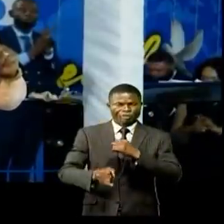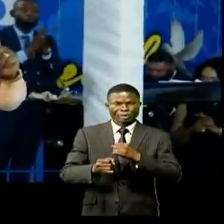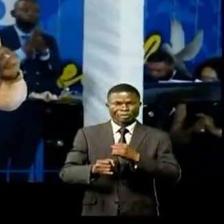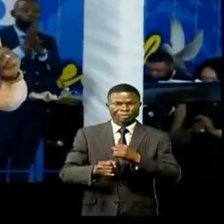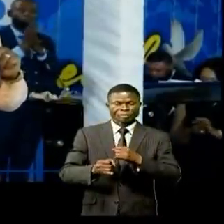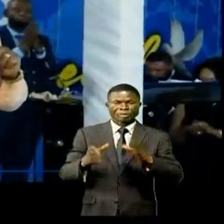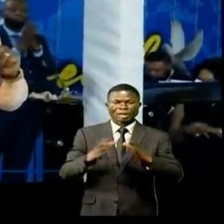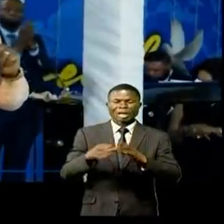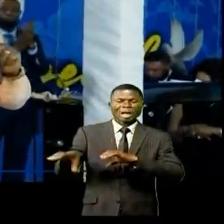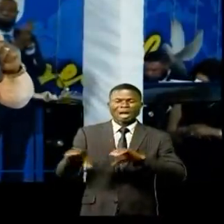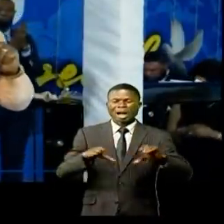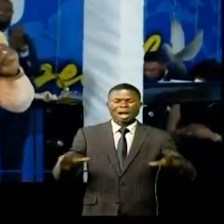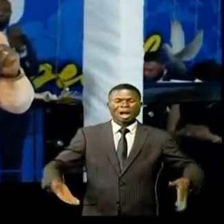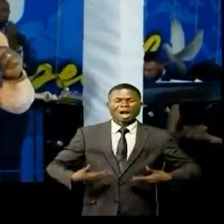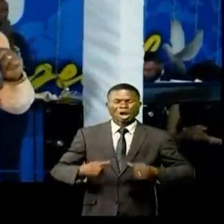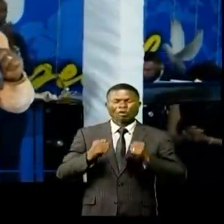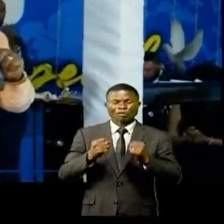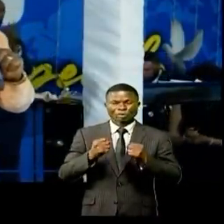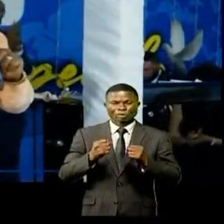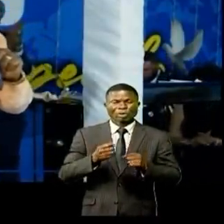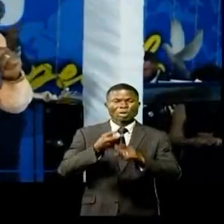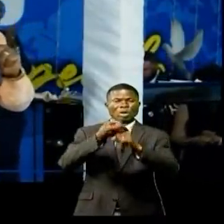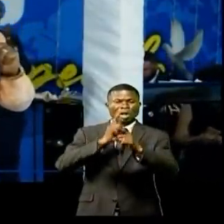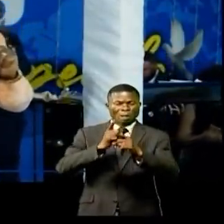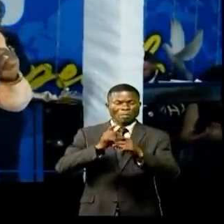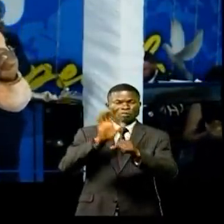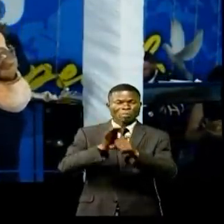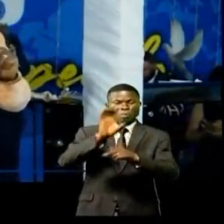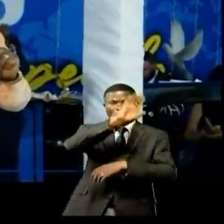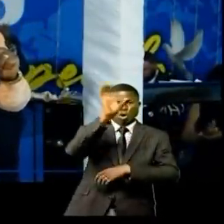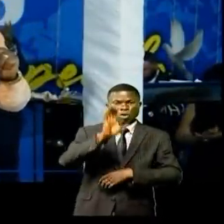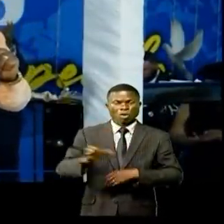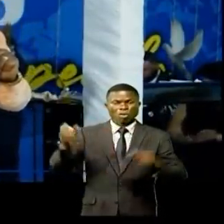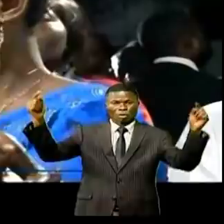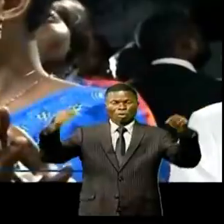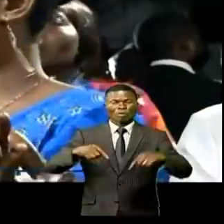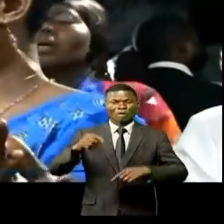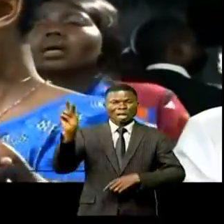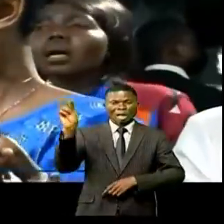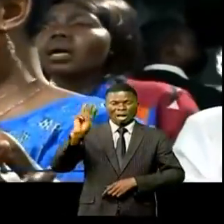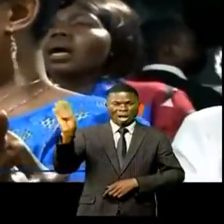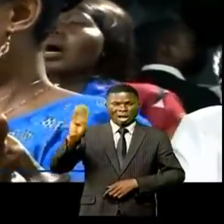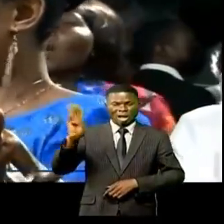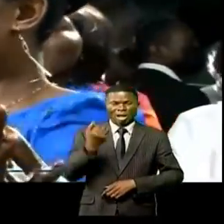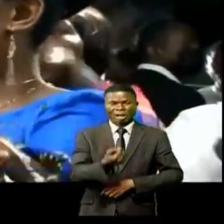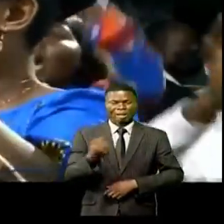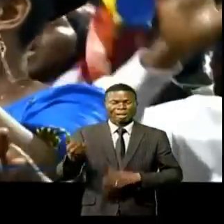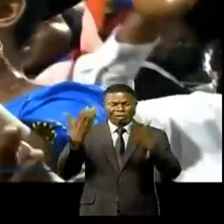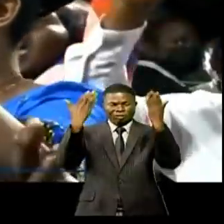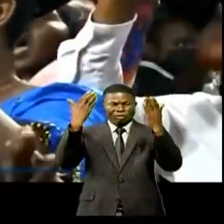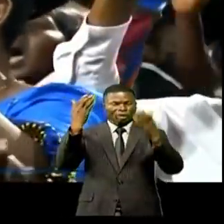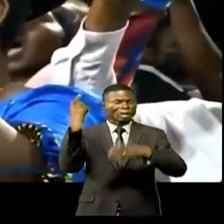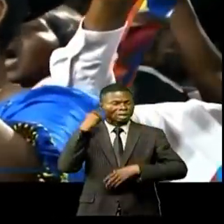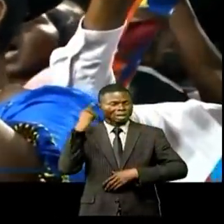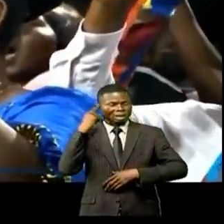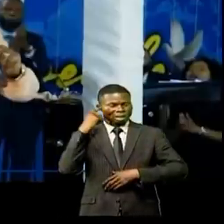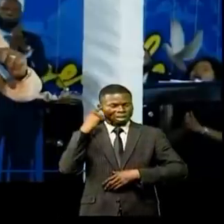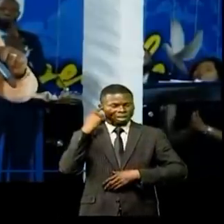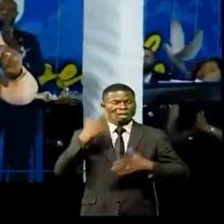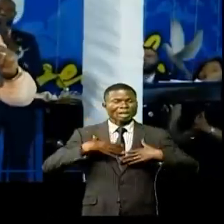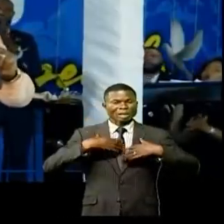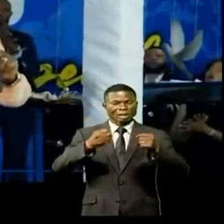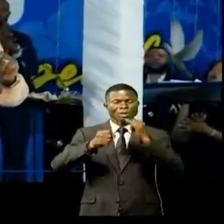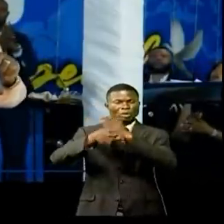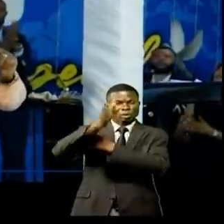sous une ambiance tout à fait surprenante. Venus de communes environnantes de la municipalité de Ngaba, les enfants de Dieu qui entendaient voir et bénéficiaient de la grâce